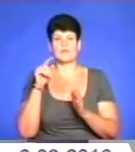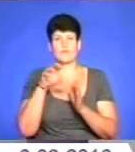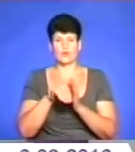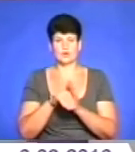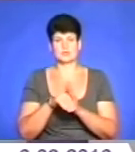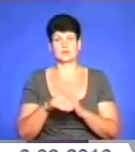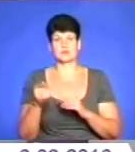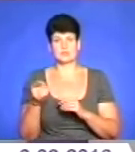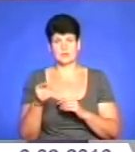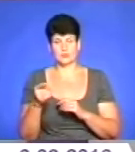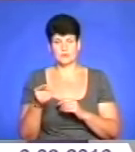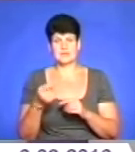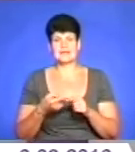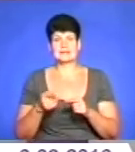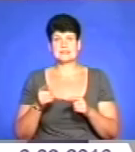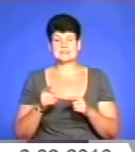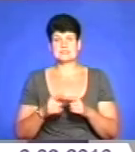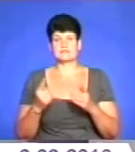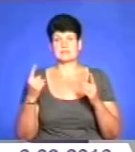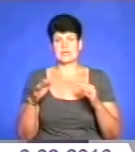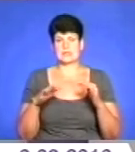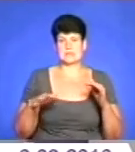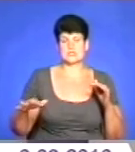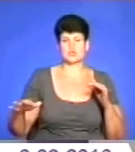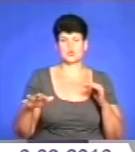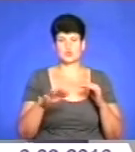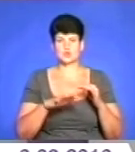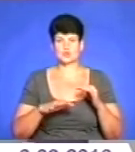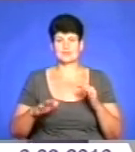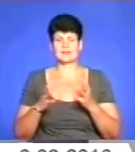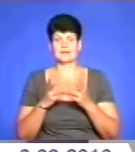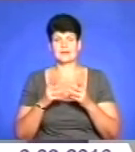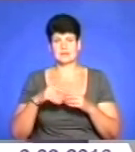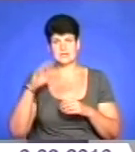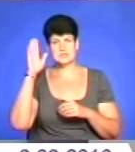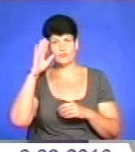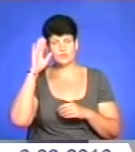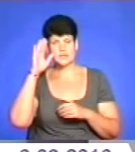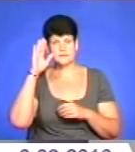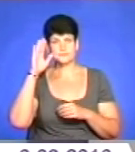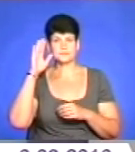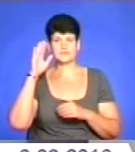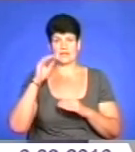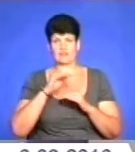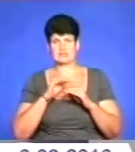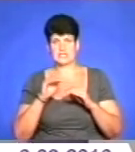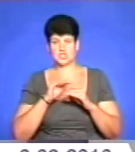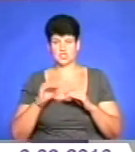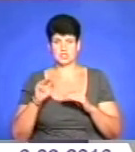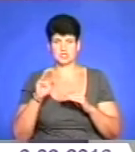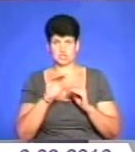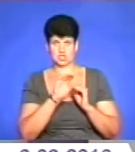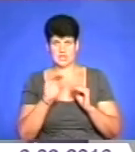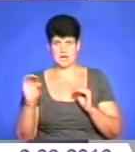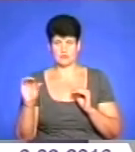Тернопіль, це така ціла велика зона, кількість води у нижніх шарах, тобто